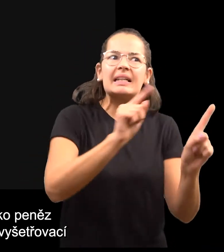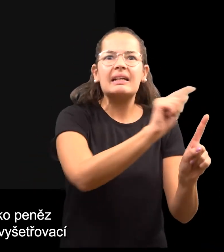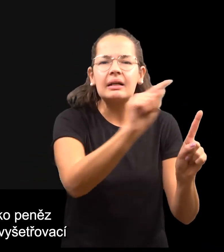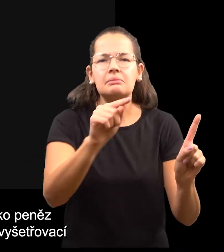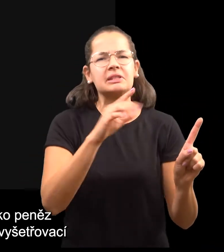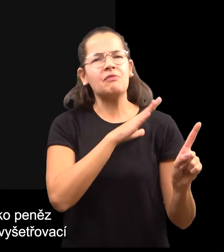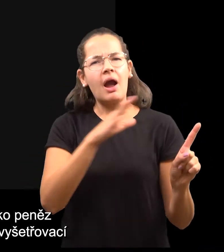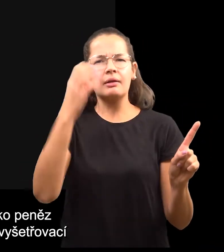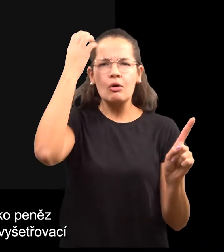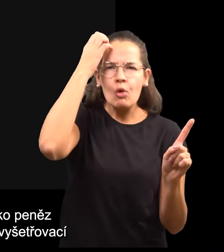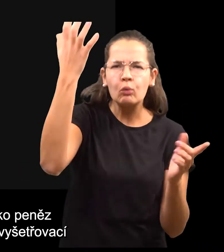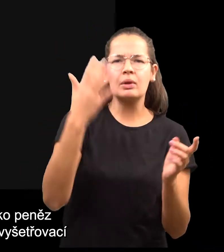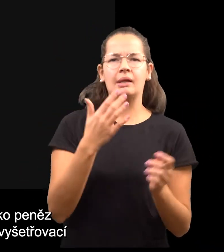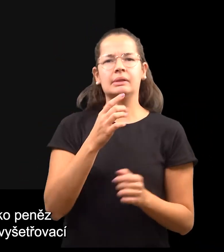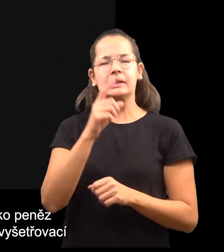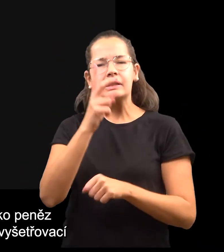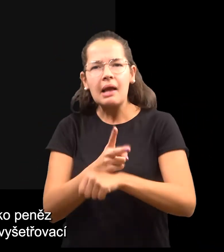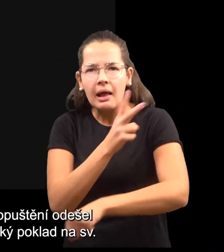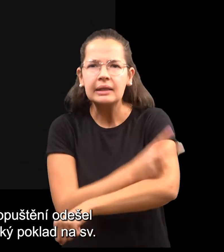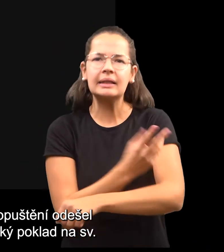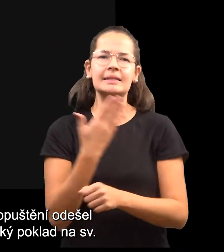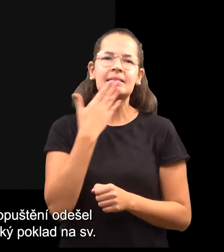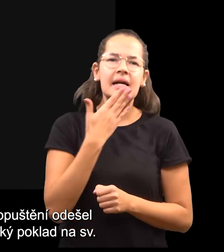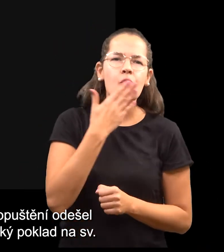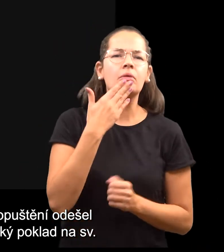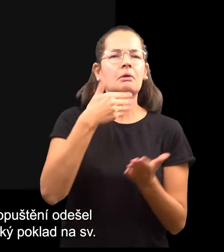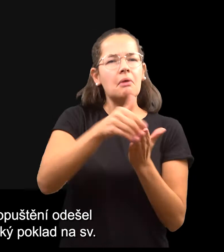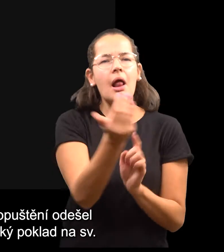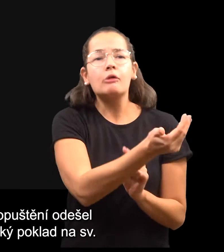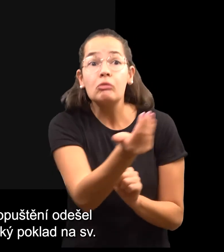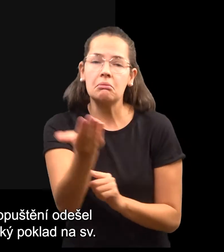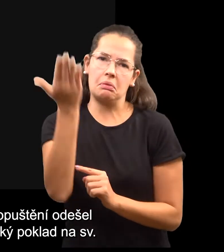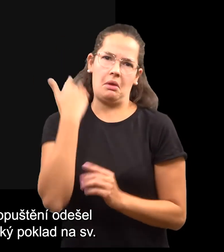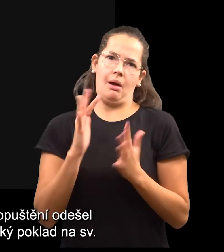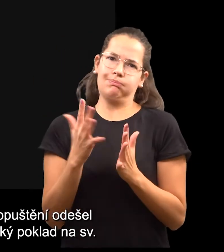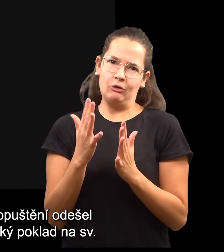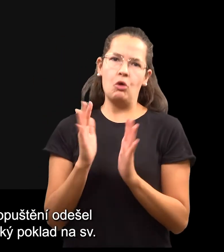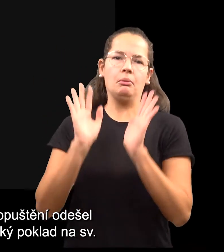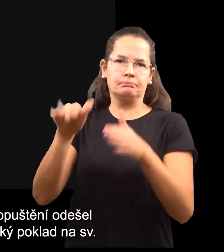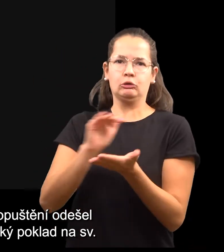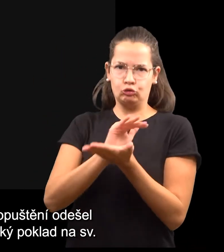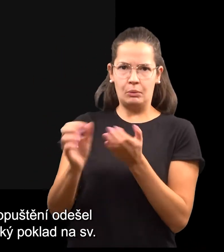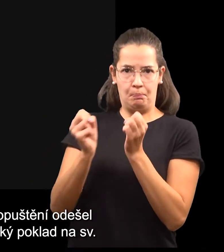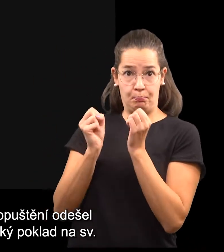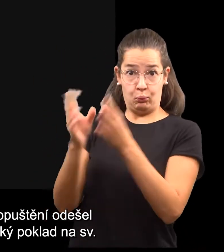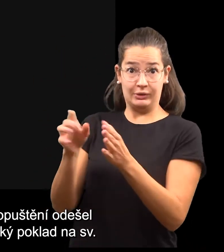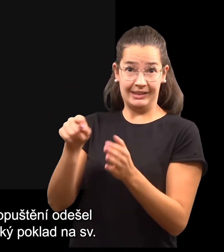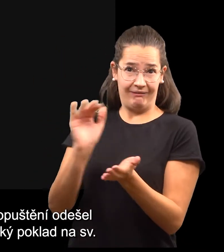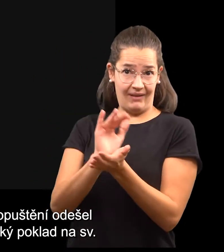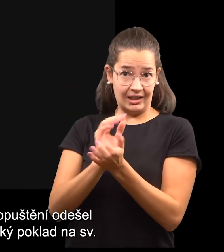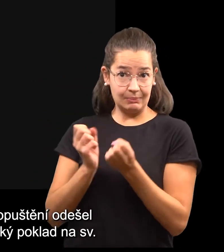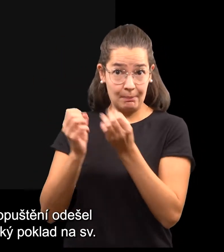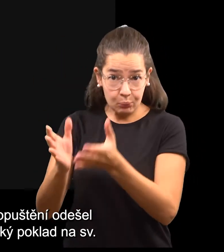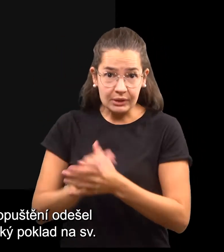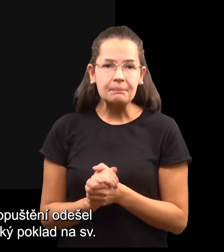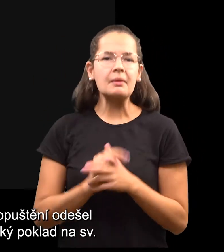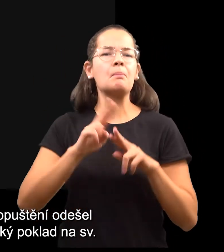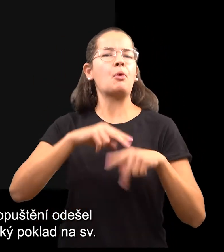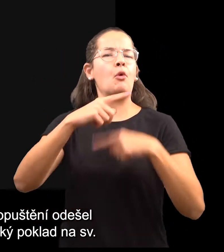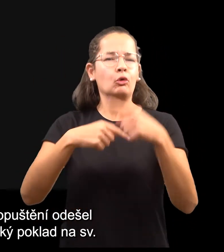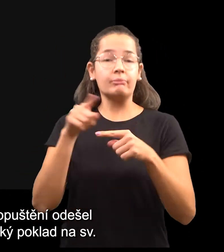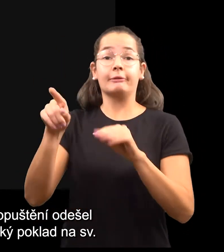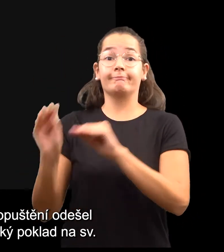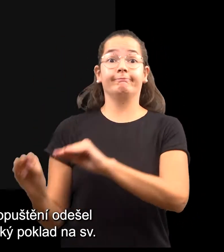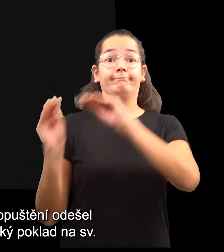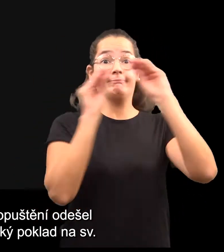moři ztracených, budiš z vyšetřovací vazby propuštěn. Po svém propuštění odešel do Jílového a tam prý